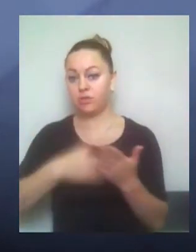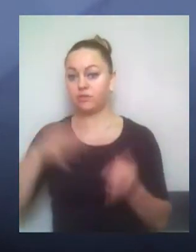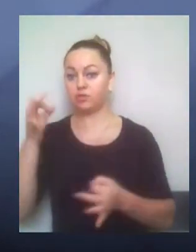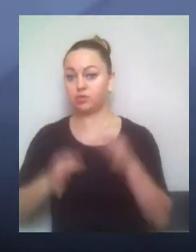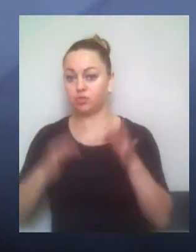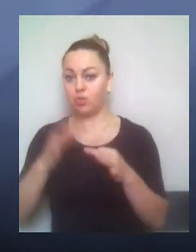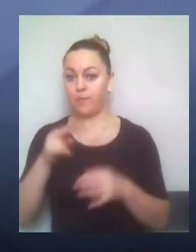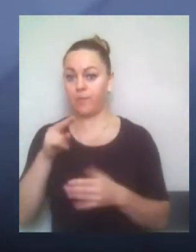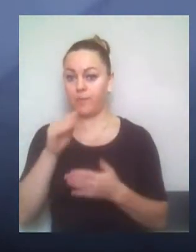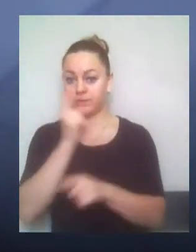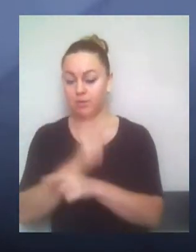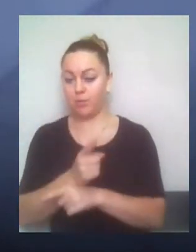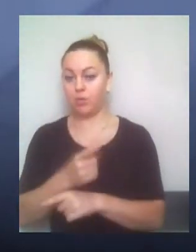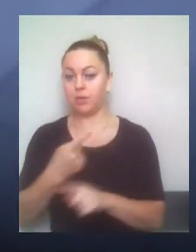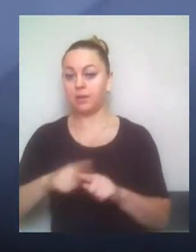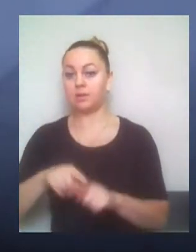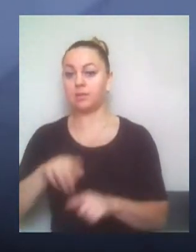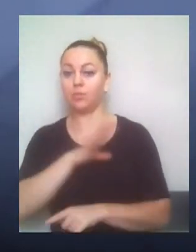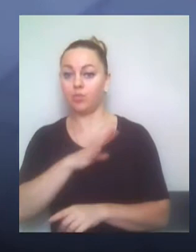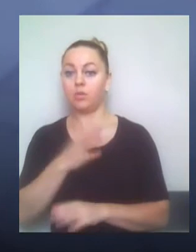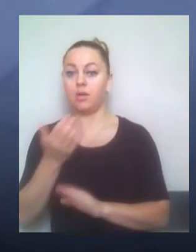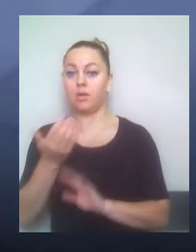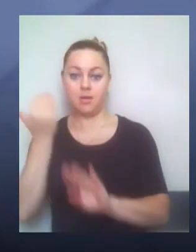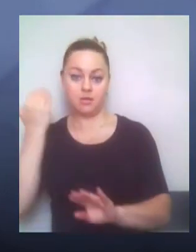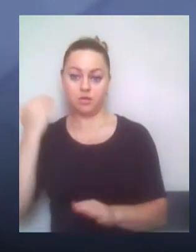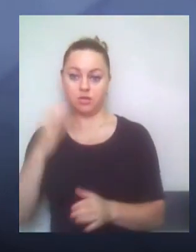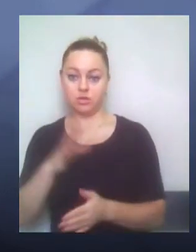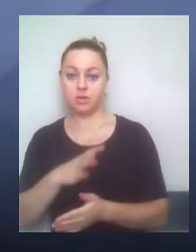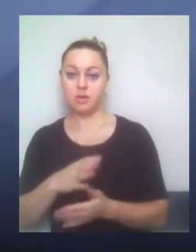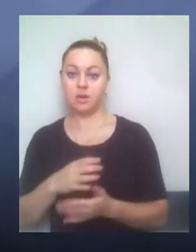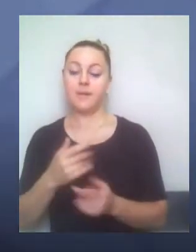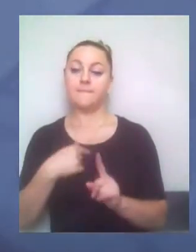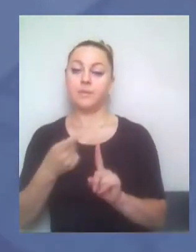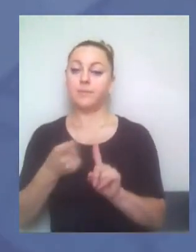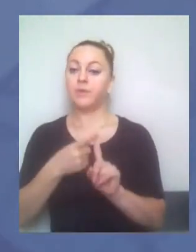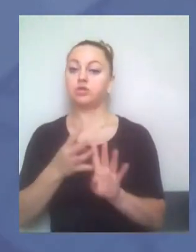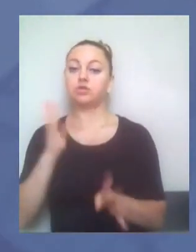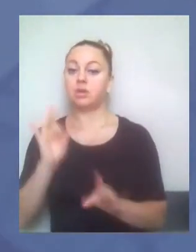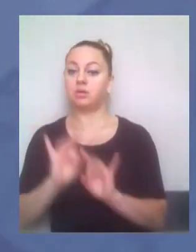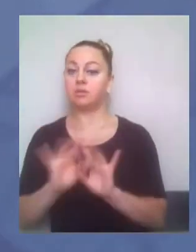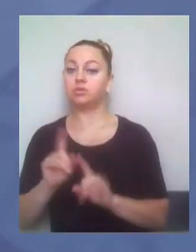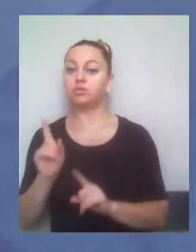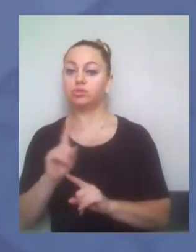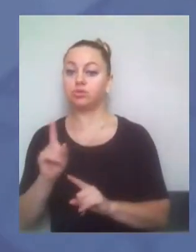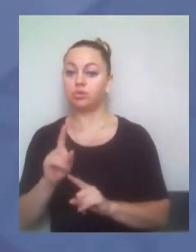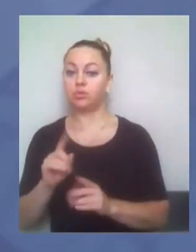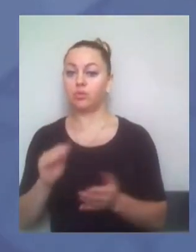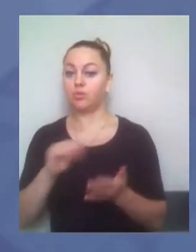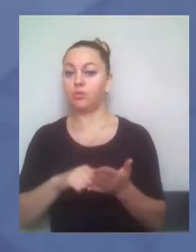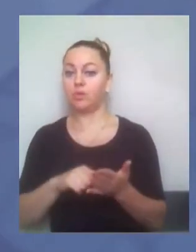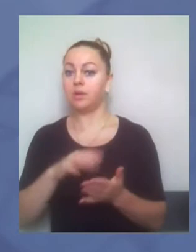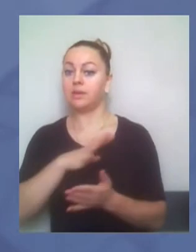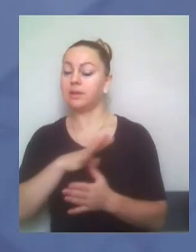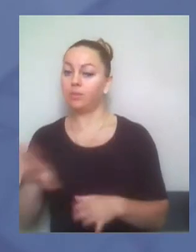це були деякі приписи, проте, у село чергу, ми зазначимо, що у судові процесі не була